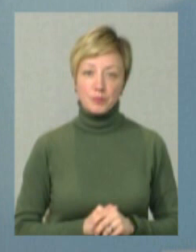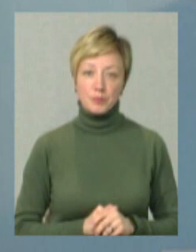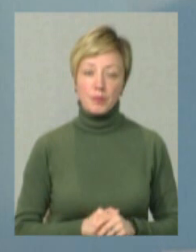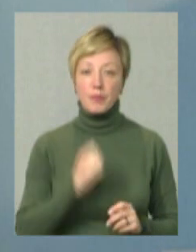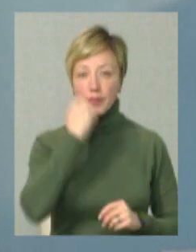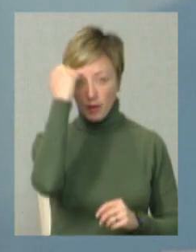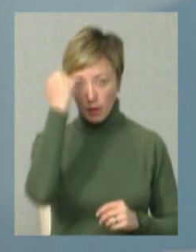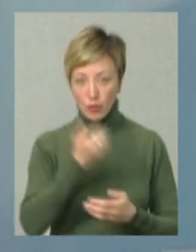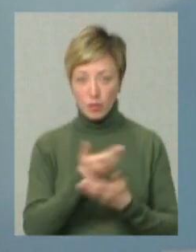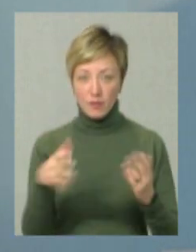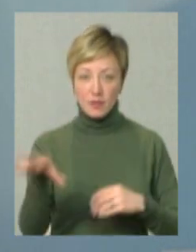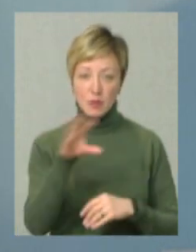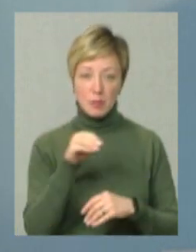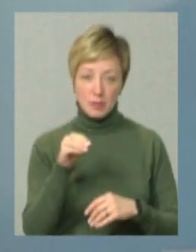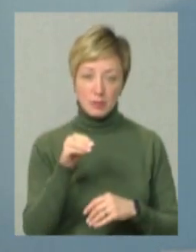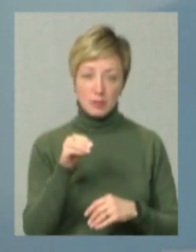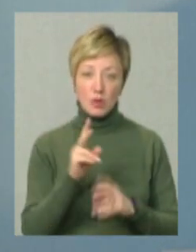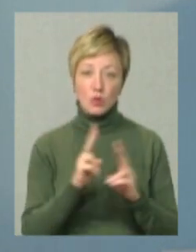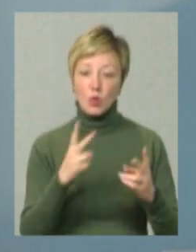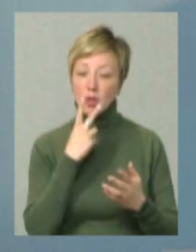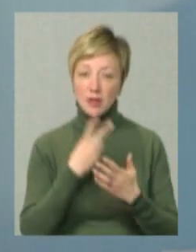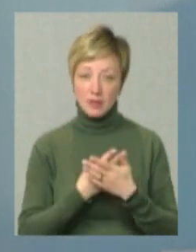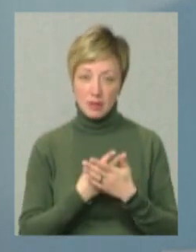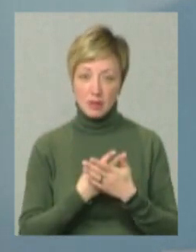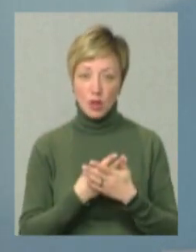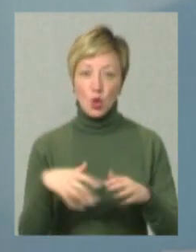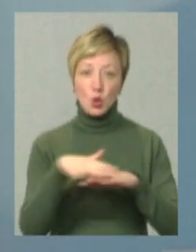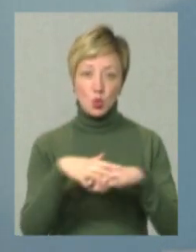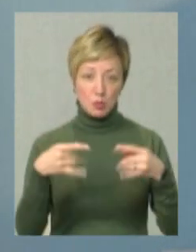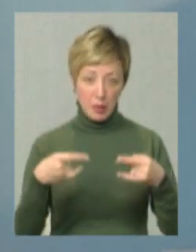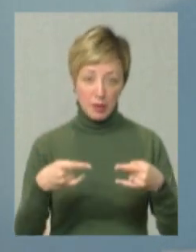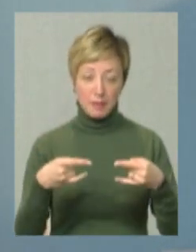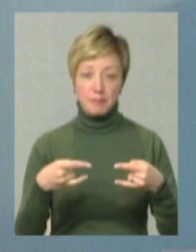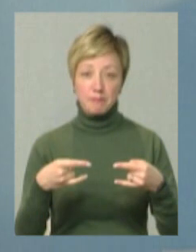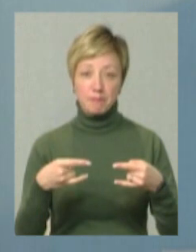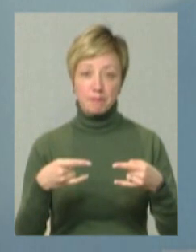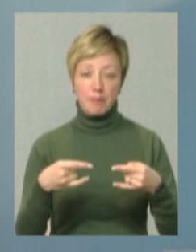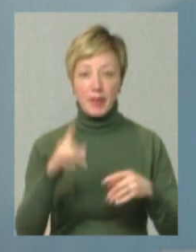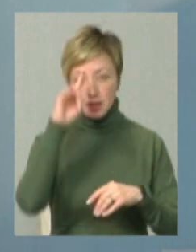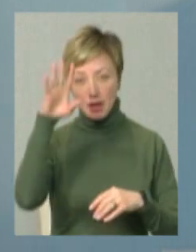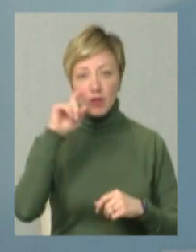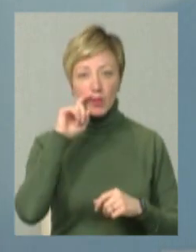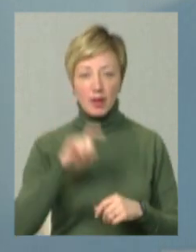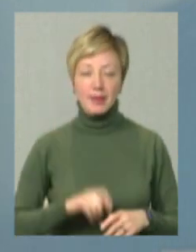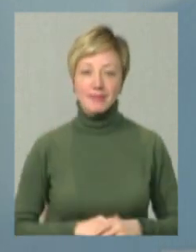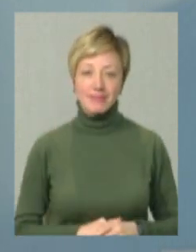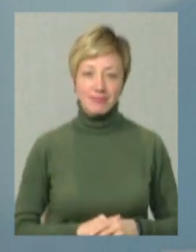Дякуємо усім вам, усім, хто дивиться Суспільне. Слава Україні!